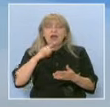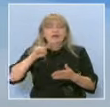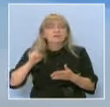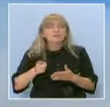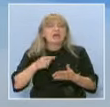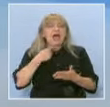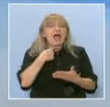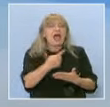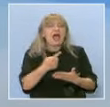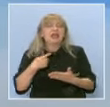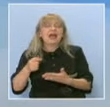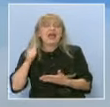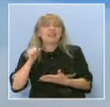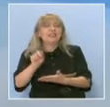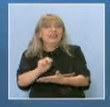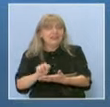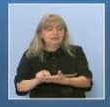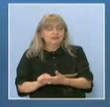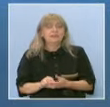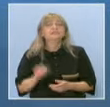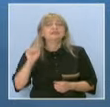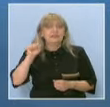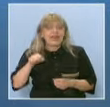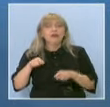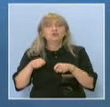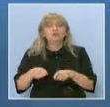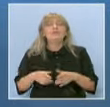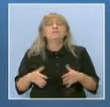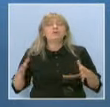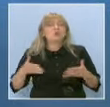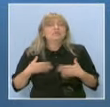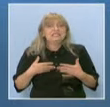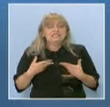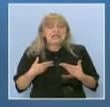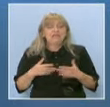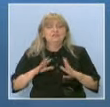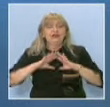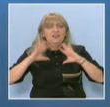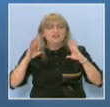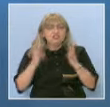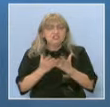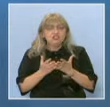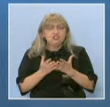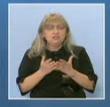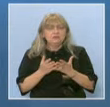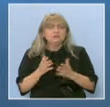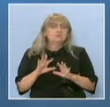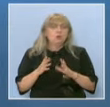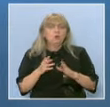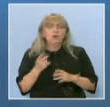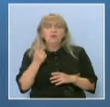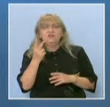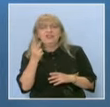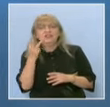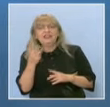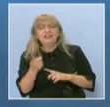всъщност това е така нещо, което най-много ни зарадва, че от всички, мисля, че 2-3 хиляди като